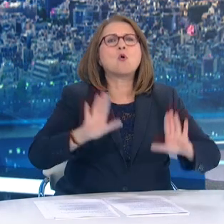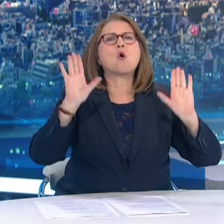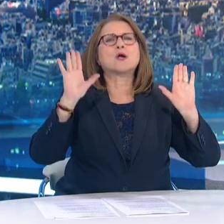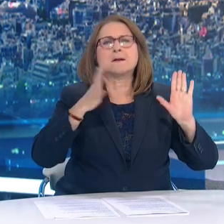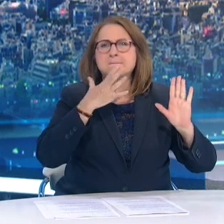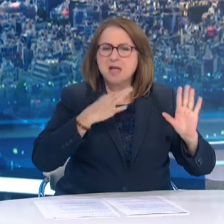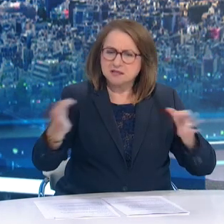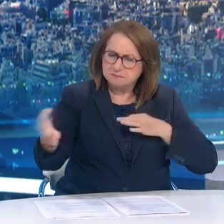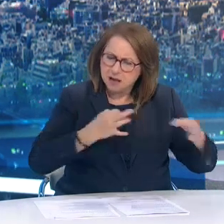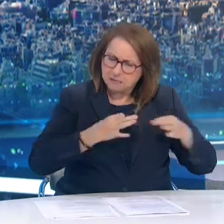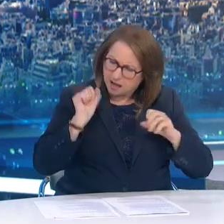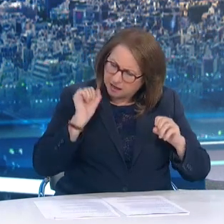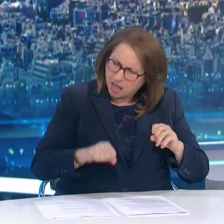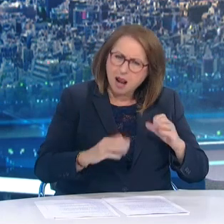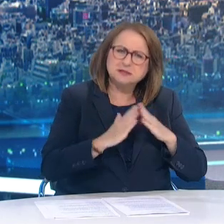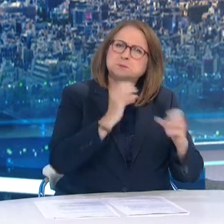ηλικιωμένων.